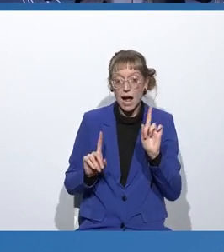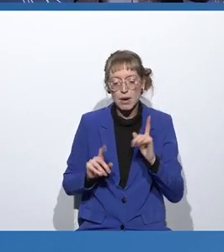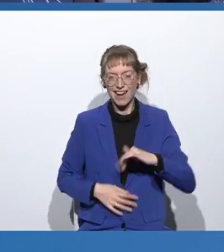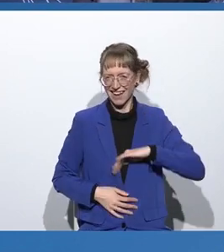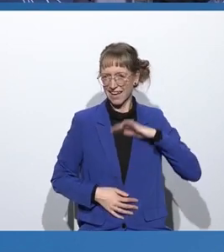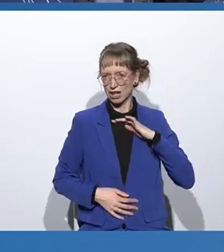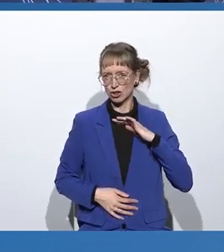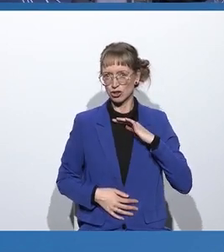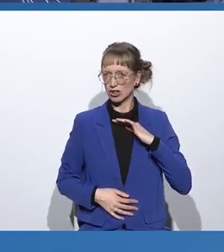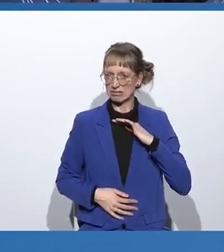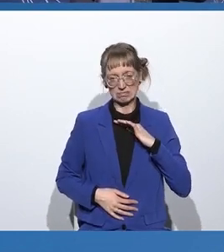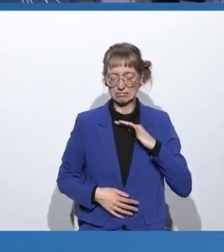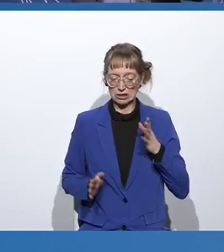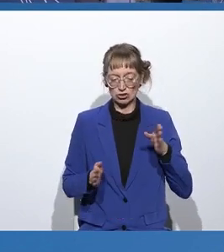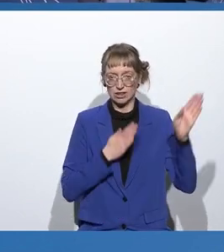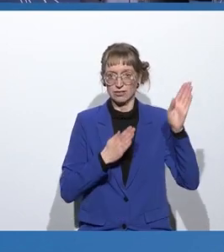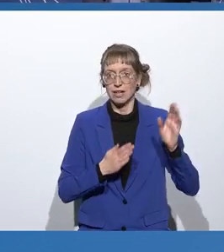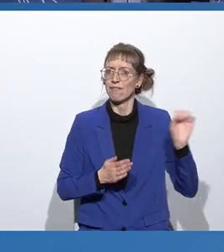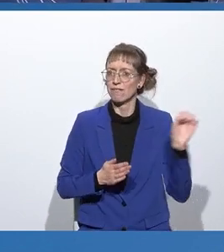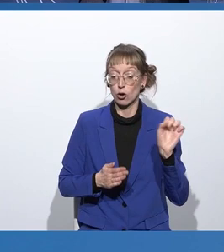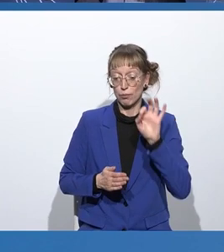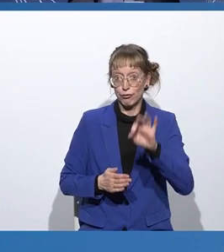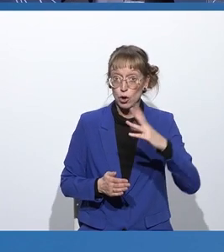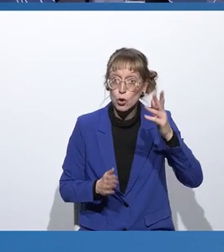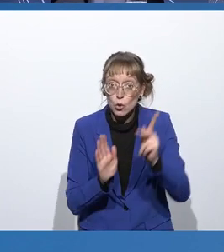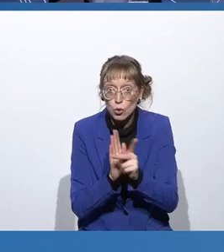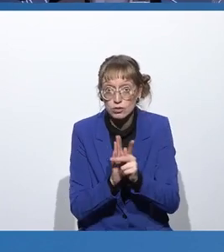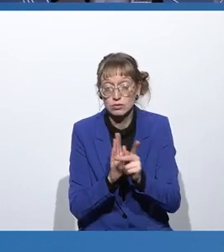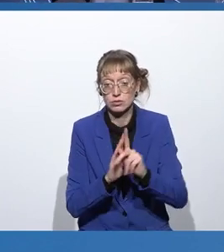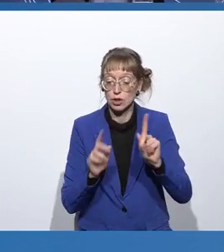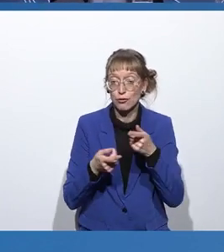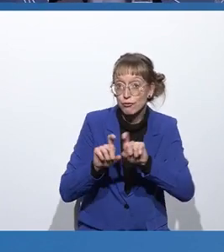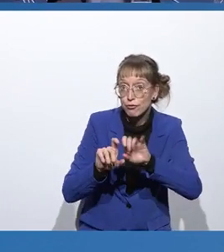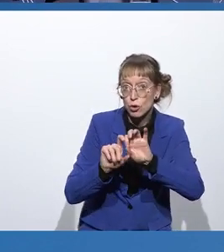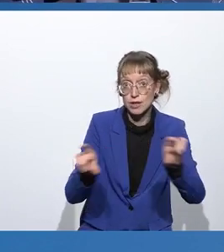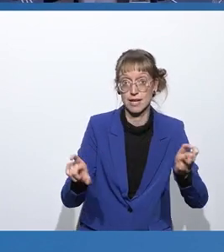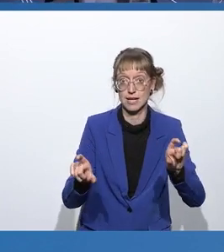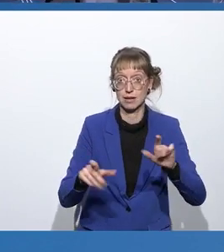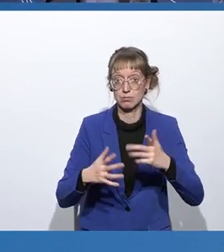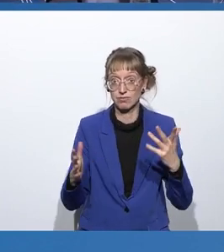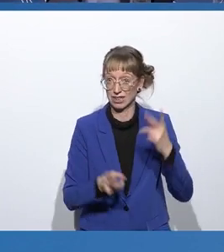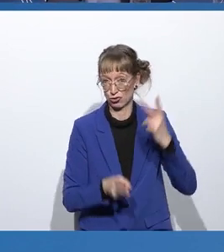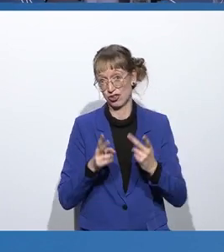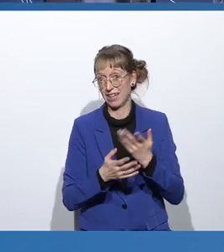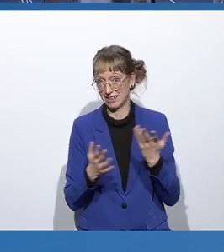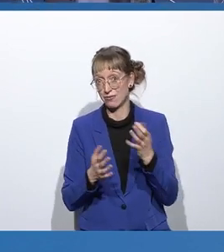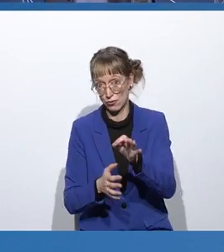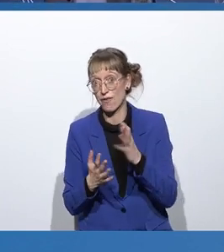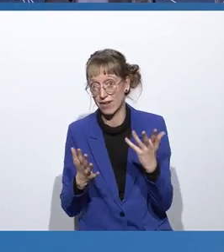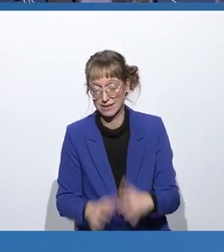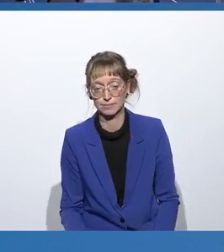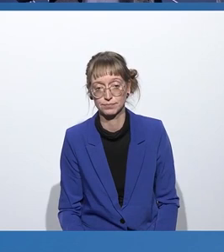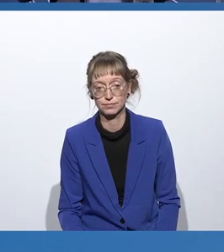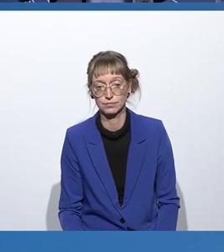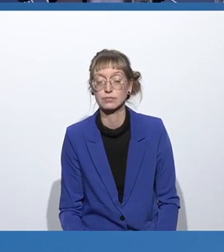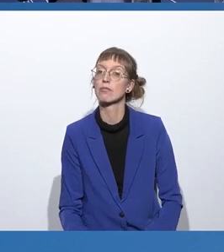letztendlich betrachtet schädlich sein. Sowohl für die Kundinnen und Kunden als auch für das Unternehmen. Und außerdem gibt es noch eine